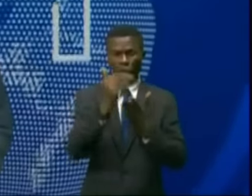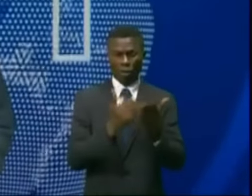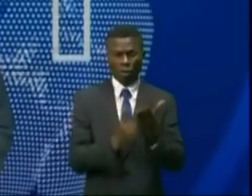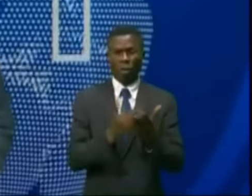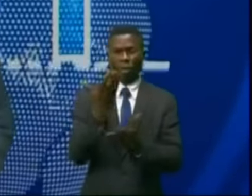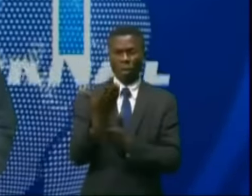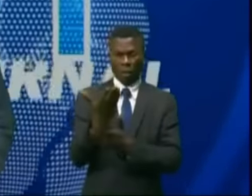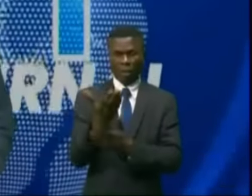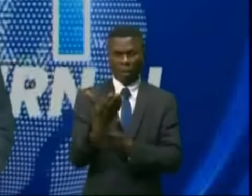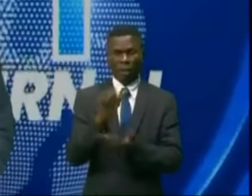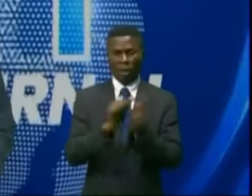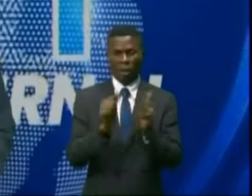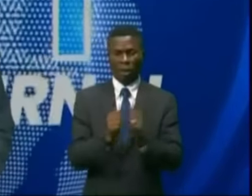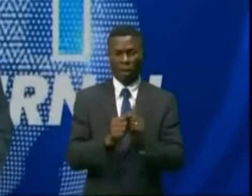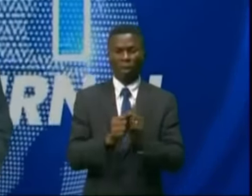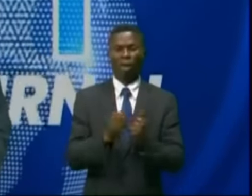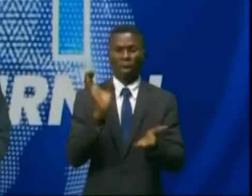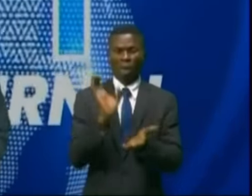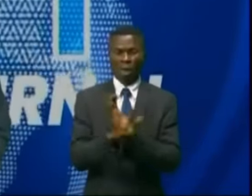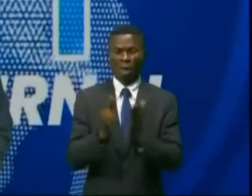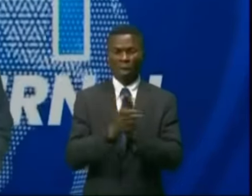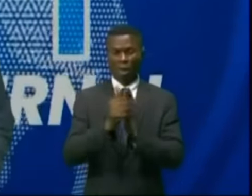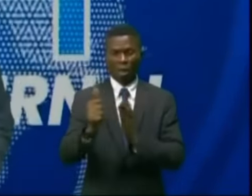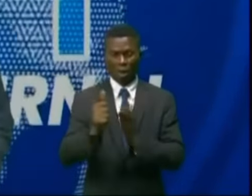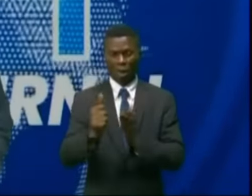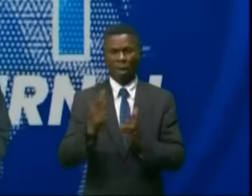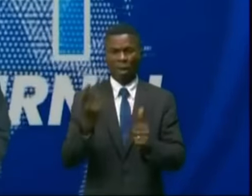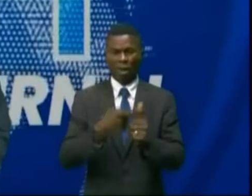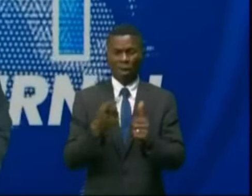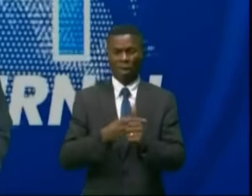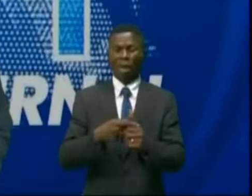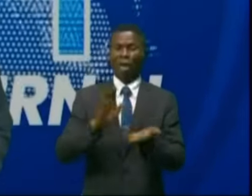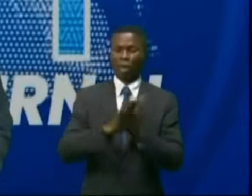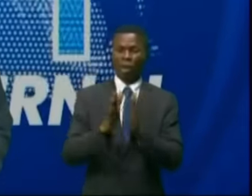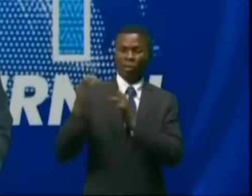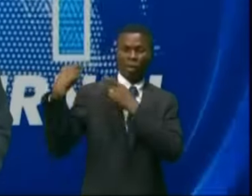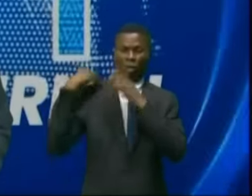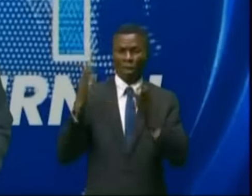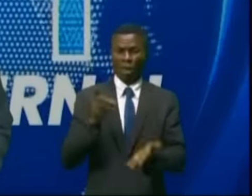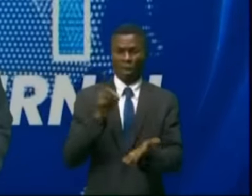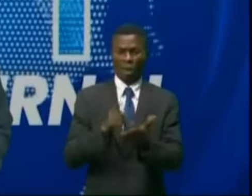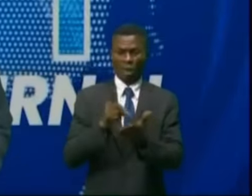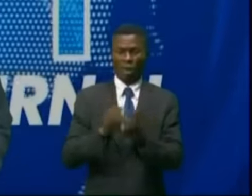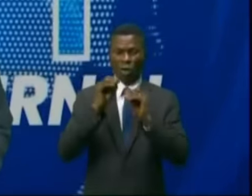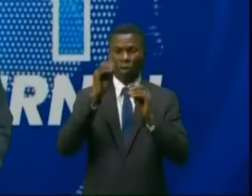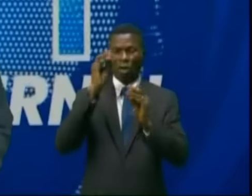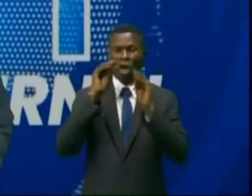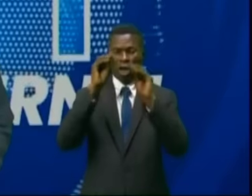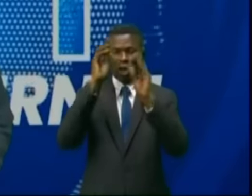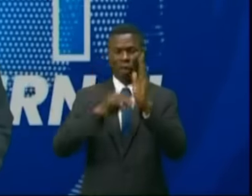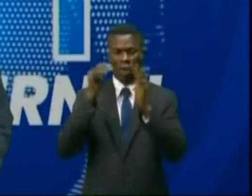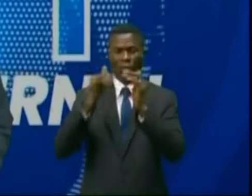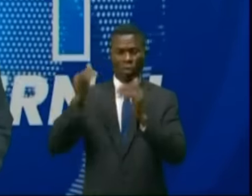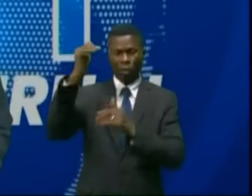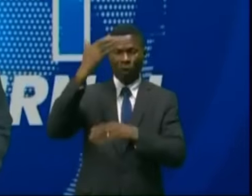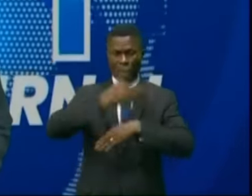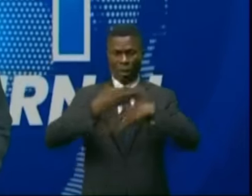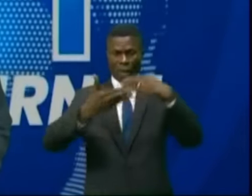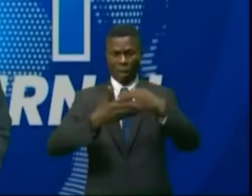exigences en matière de qualification sont les suivantes. Vous devez être titulaire d'un diplôme de l'enseignement supérieur en architecture,